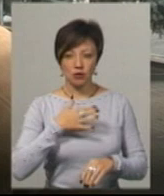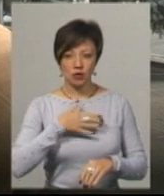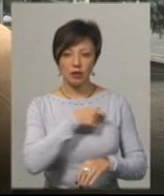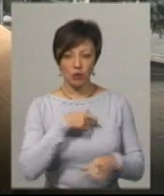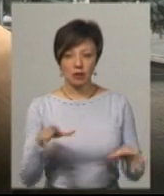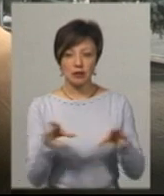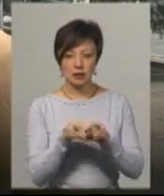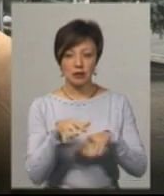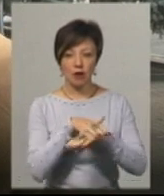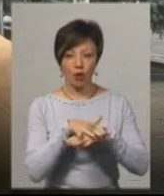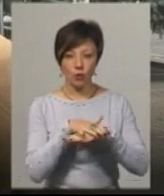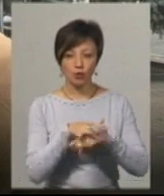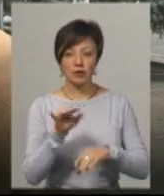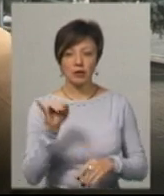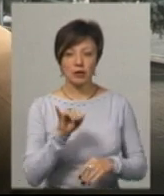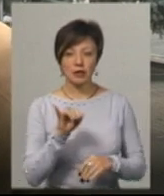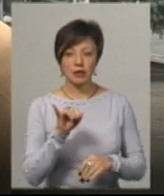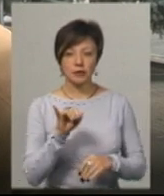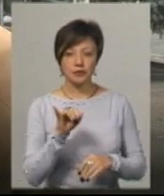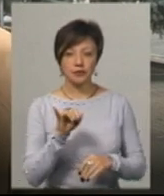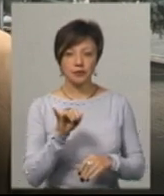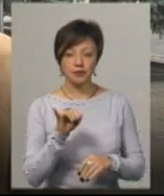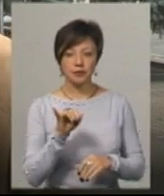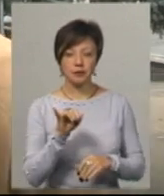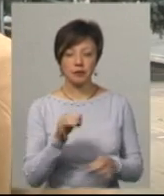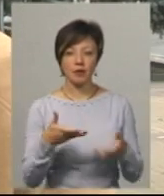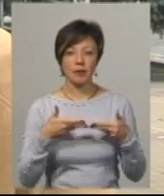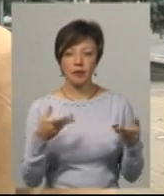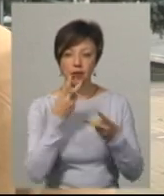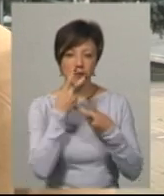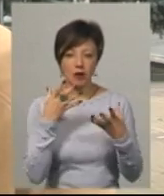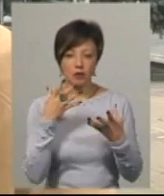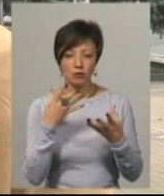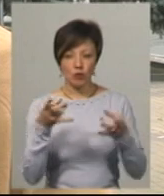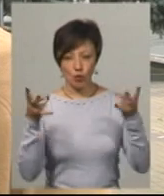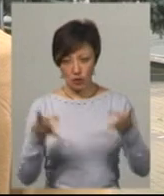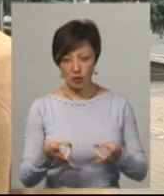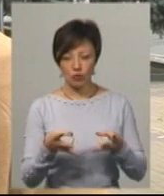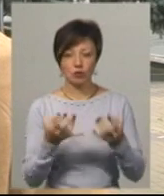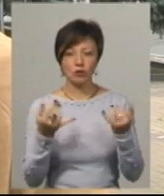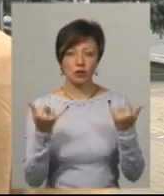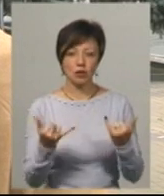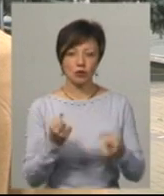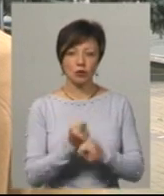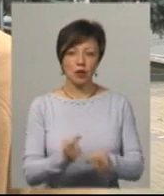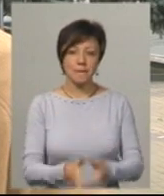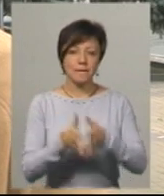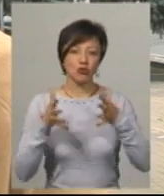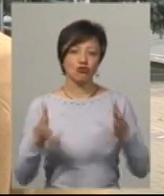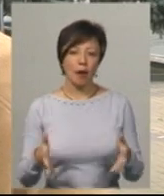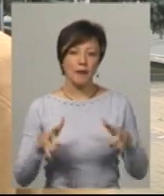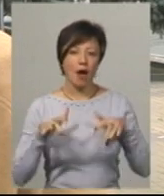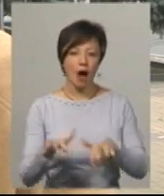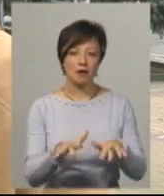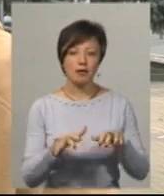народом і, скажімо, ми не бачимо доцільності робити такі масштабні великі